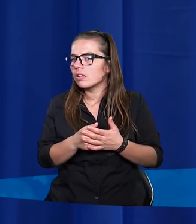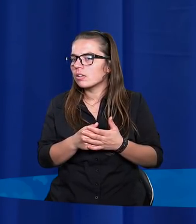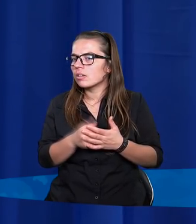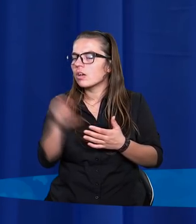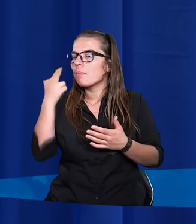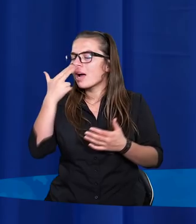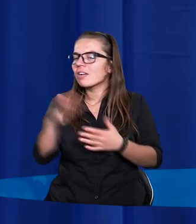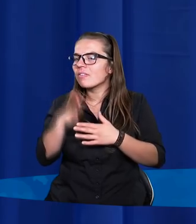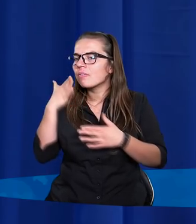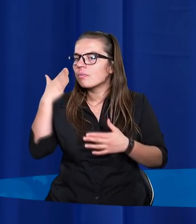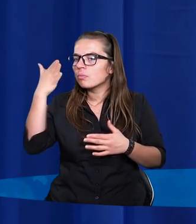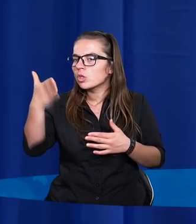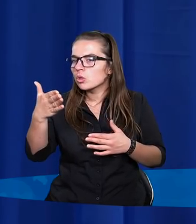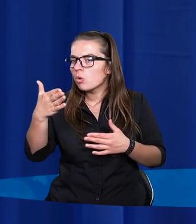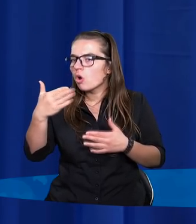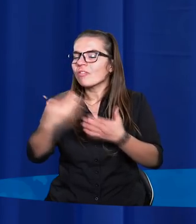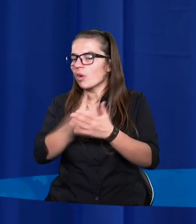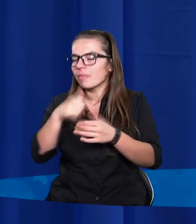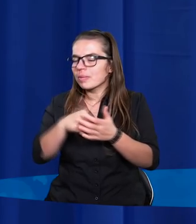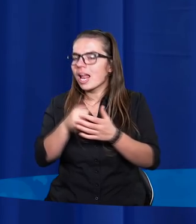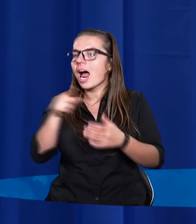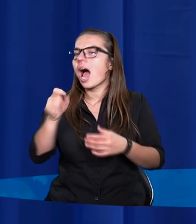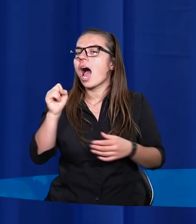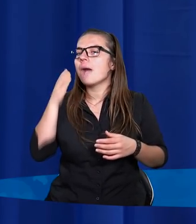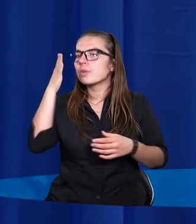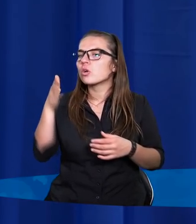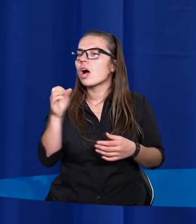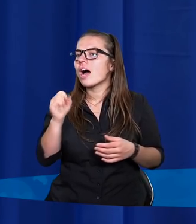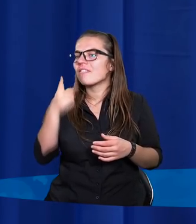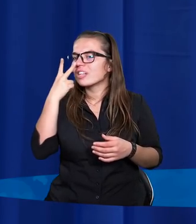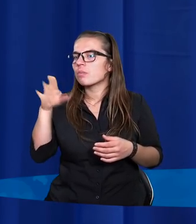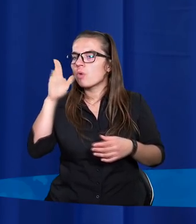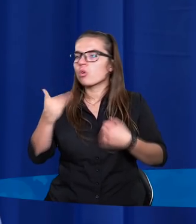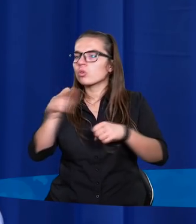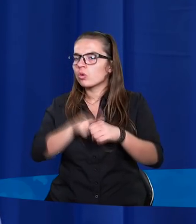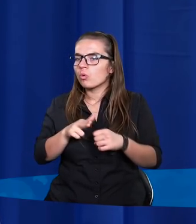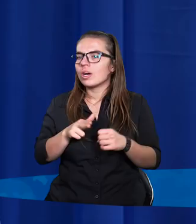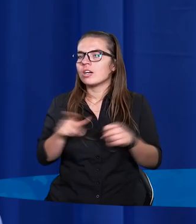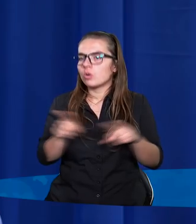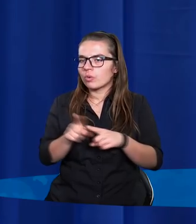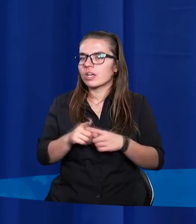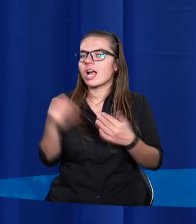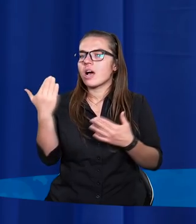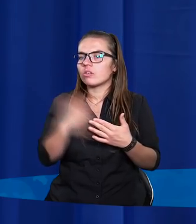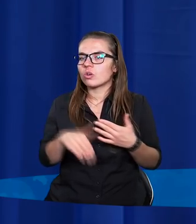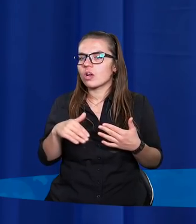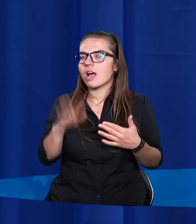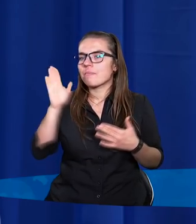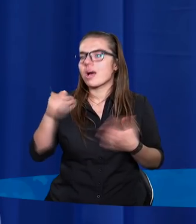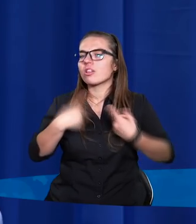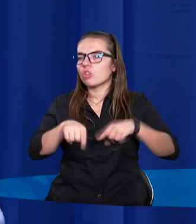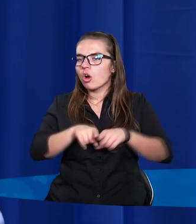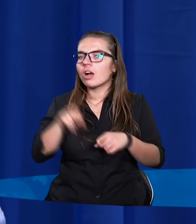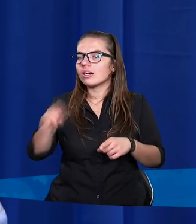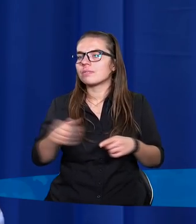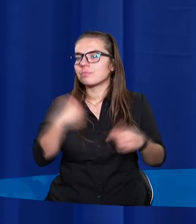patrzymy w przyszłość, na Boga, który ma rozwiązać problem grzechu, to widzimy Boga, który również ostatecznie tego sądu ma dokonać,